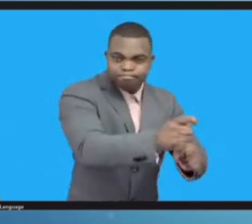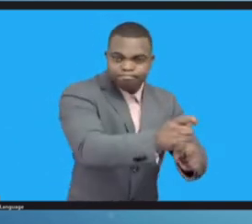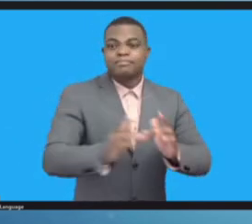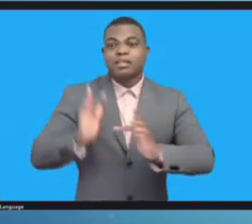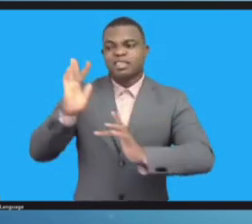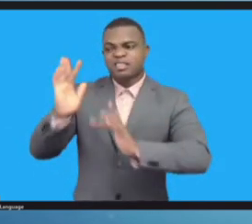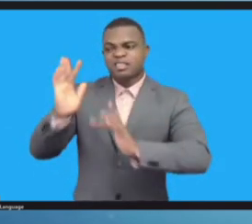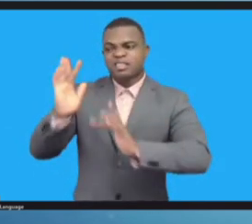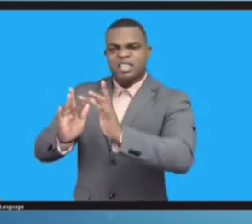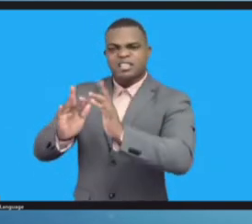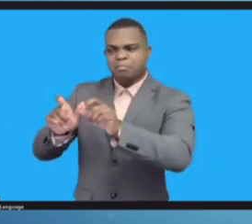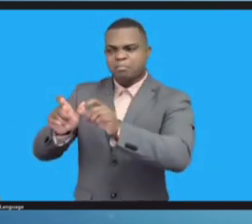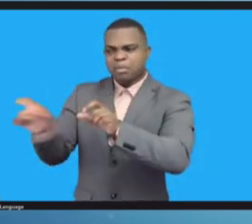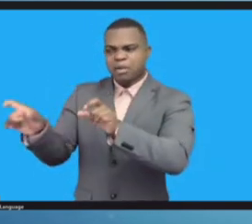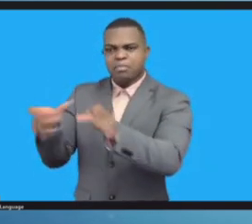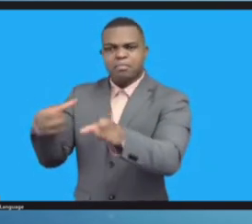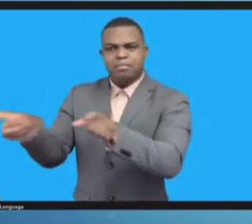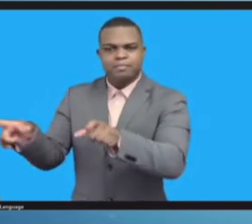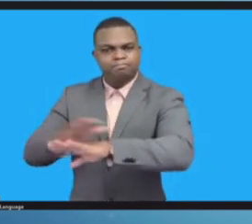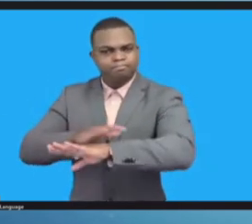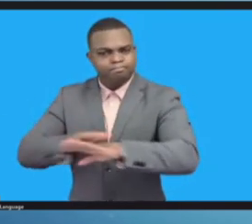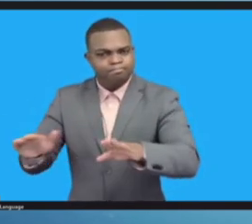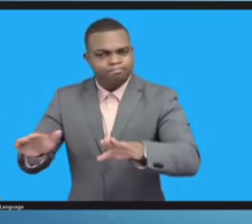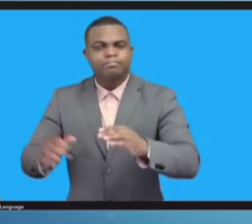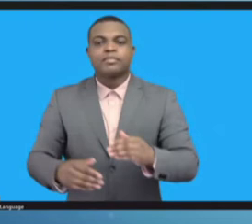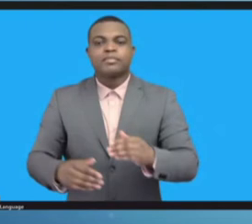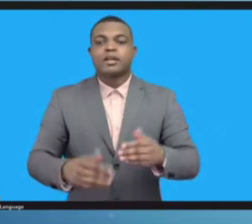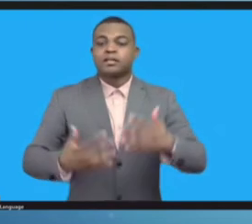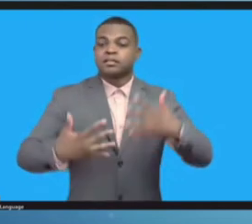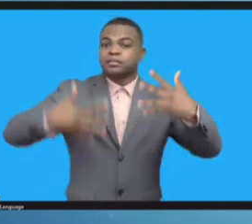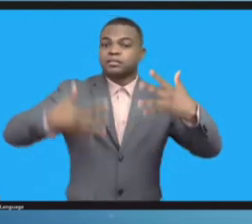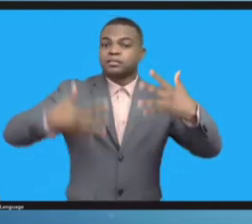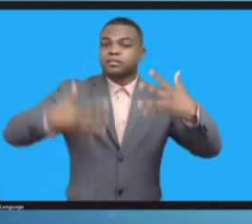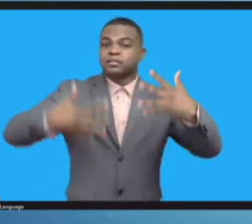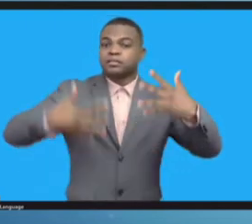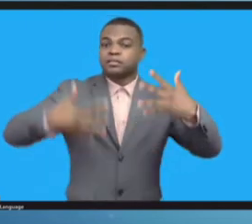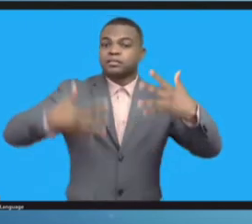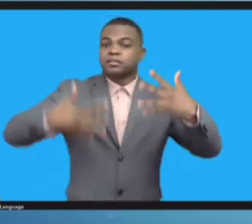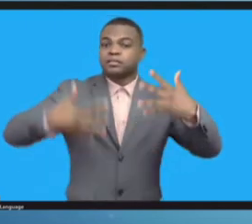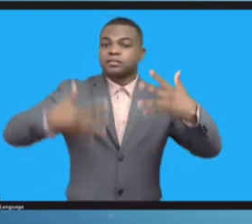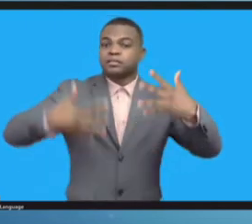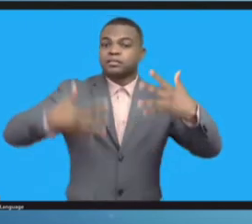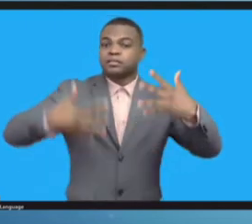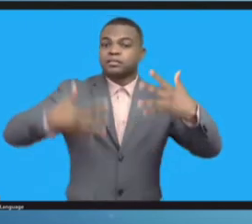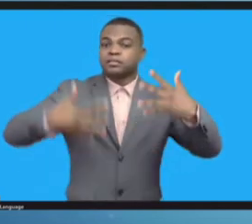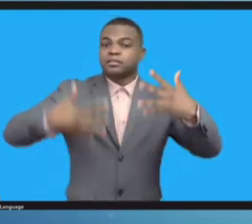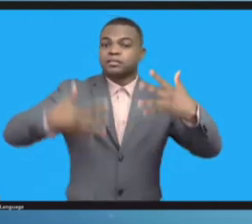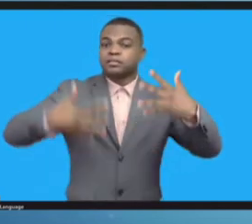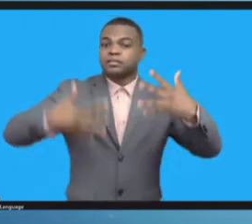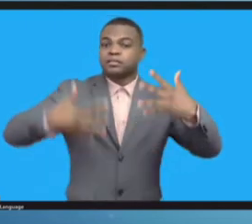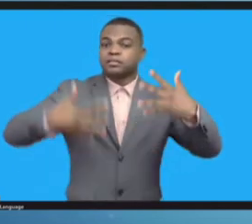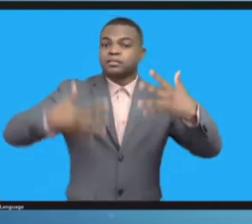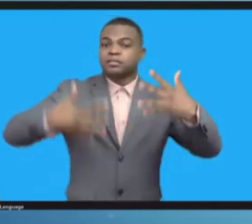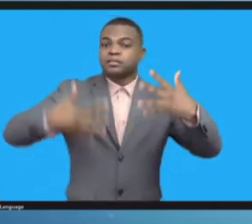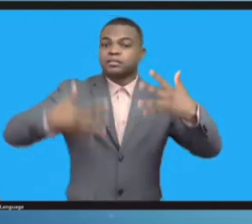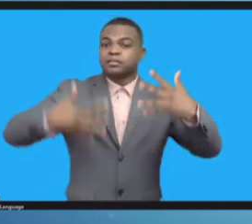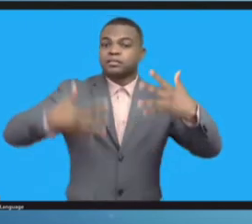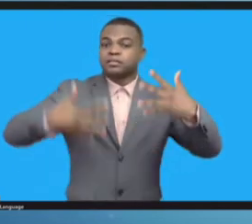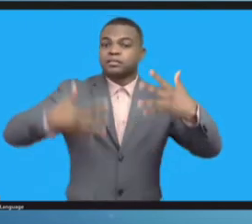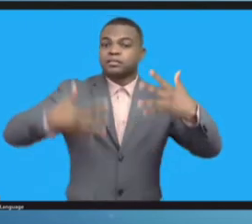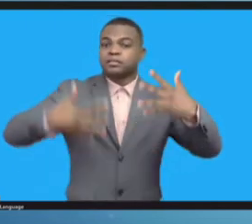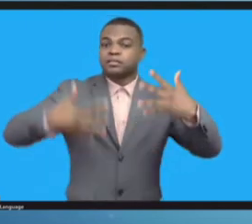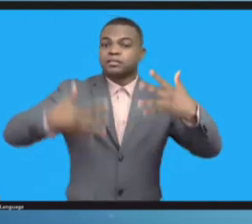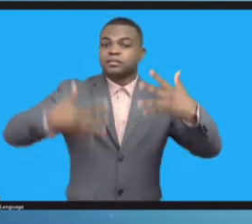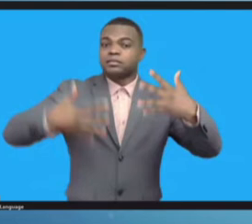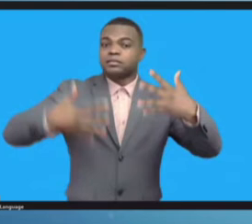السماح بالسلامة والمحاسبة ومعالجة التقدمات